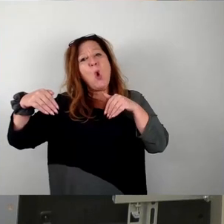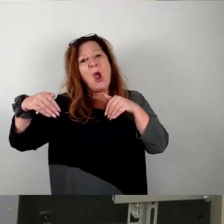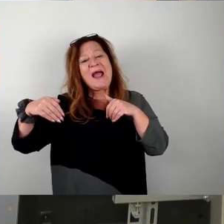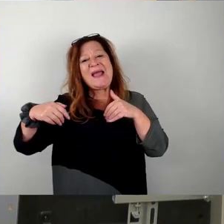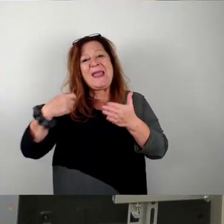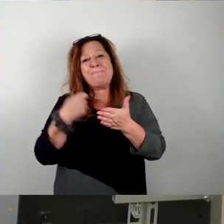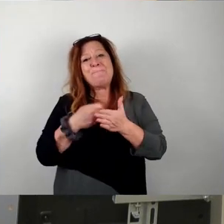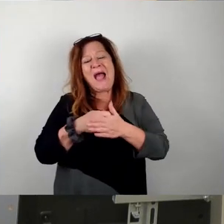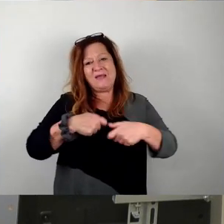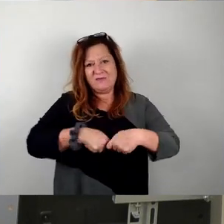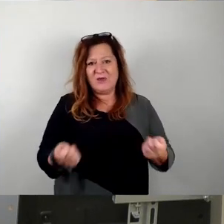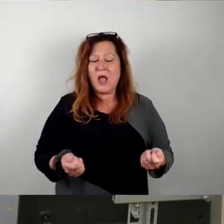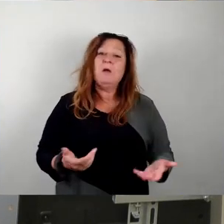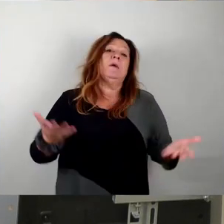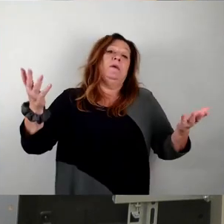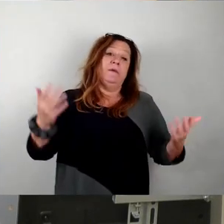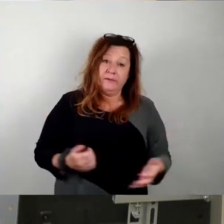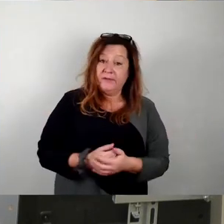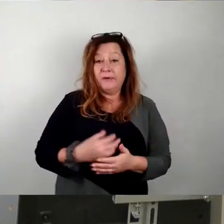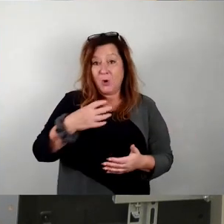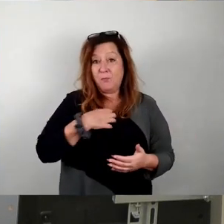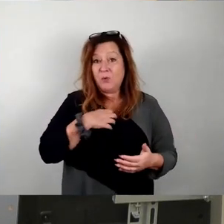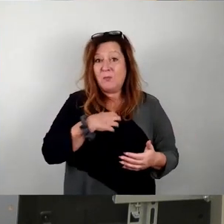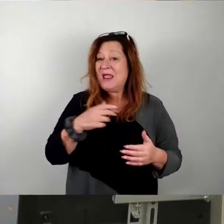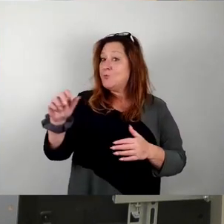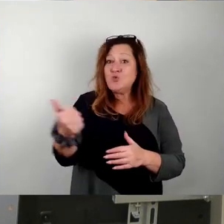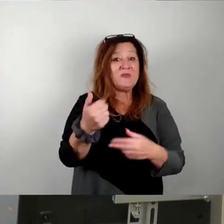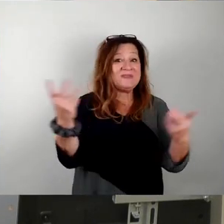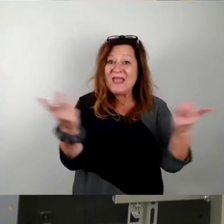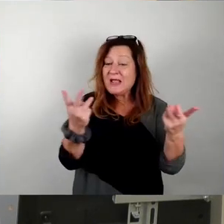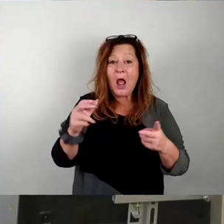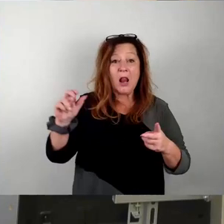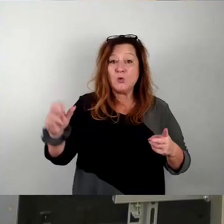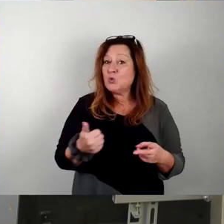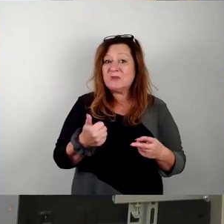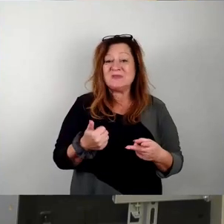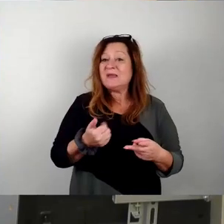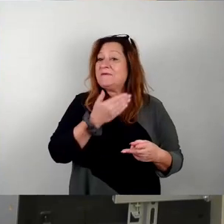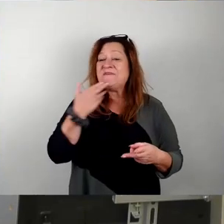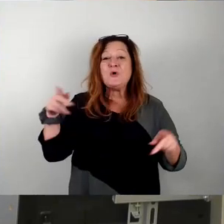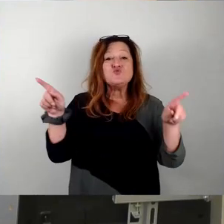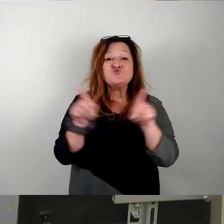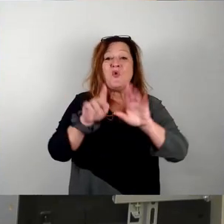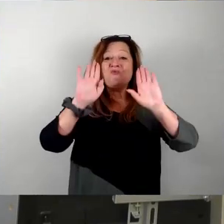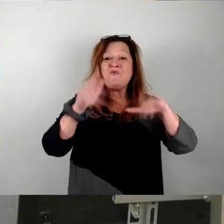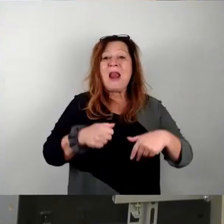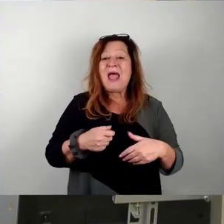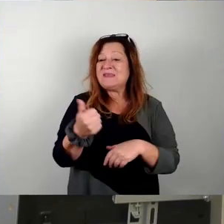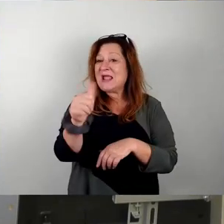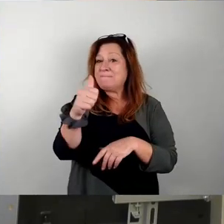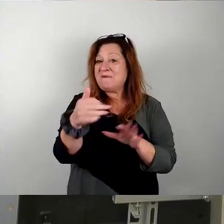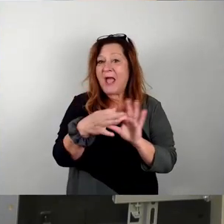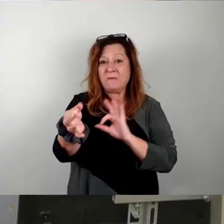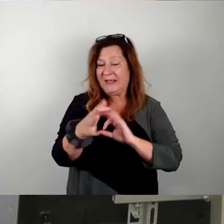Zunächst wäre da das Problem, dass es für Kunst, egal welche, keine zuverlässigen Bewertungsmaßstäbe gibt. Ganz im Gegenteil,